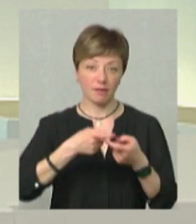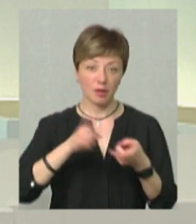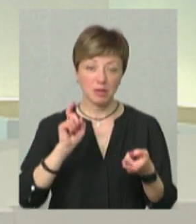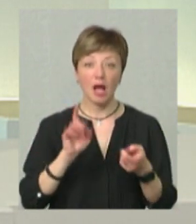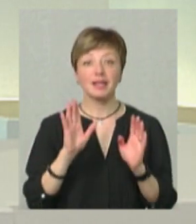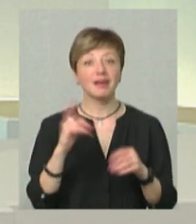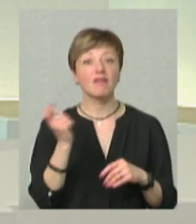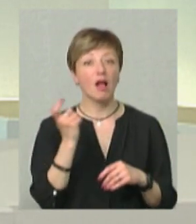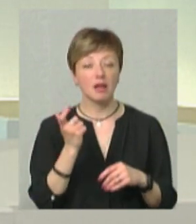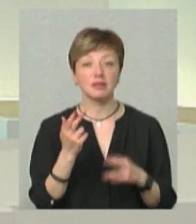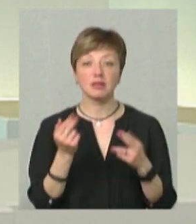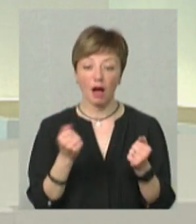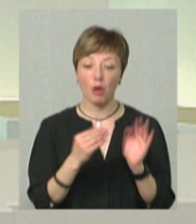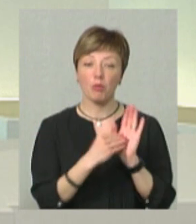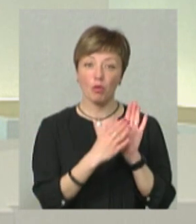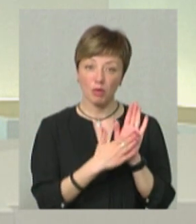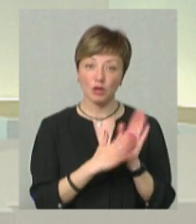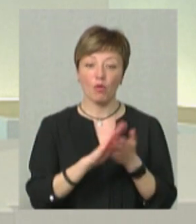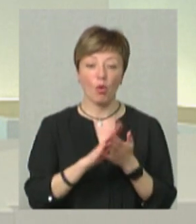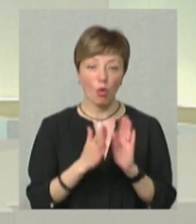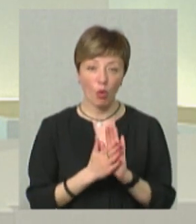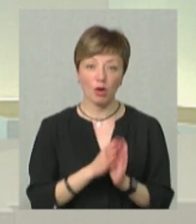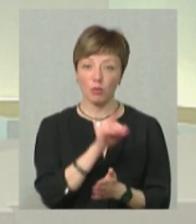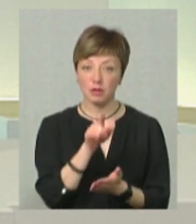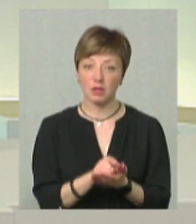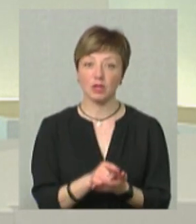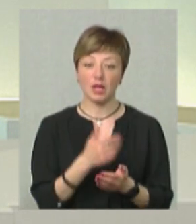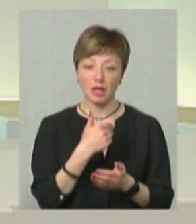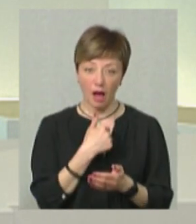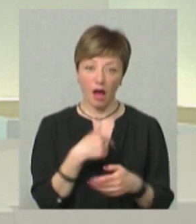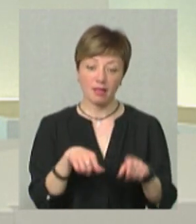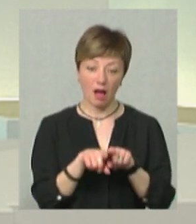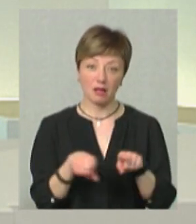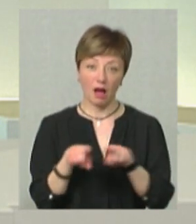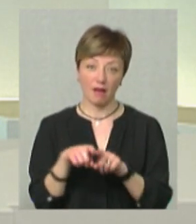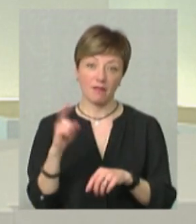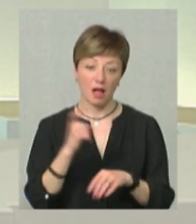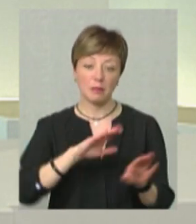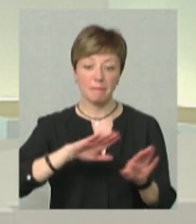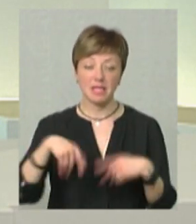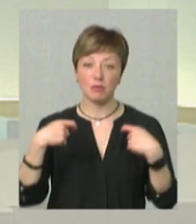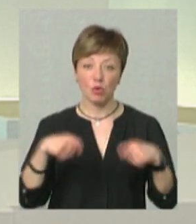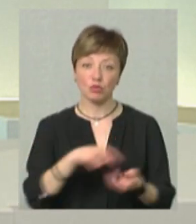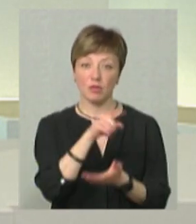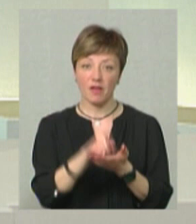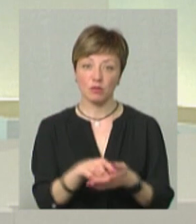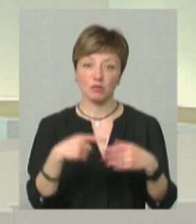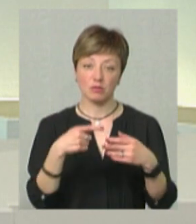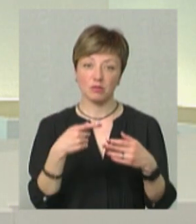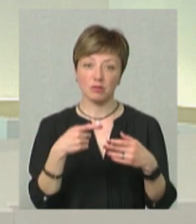Але це тільки власника. Так, вони прописують в угоді, що я такий-то власник після продажу квартири зобов'язують